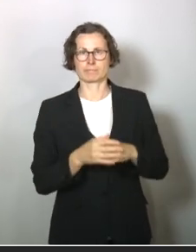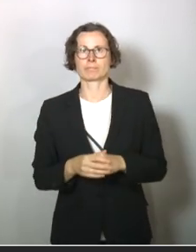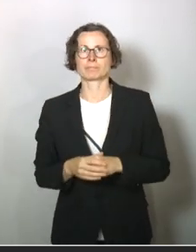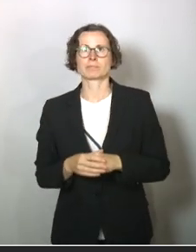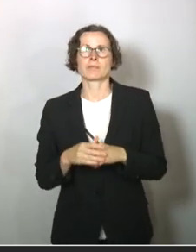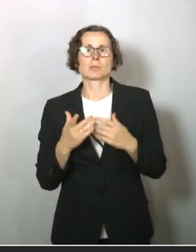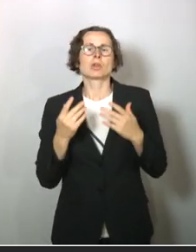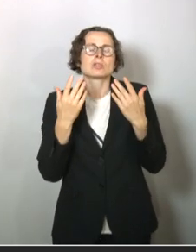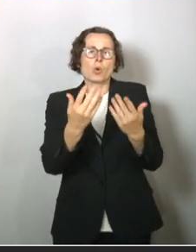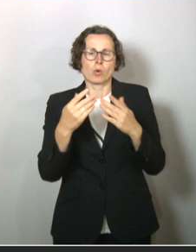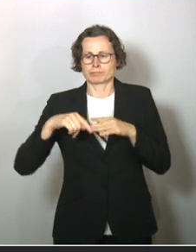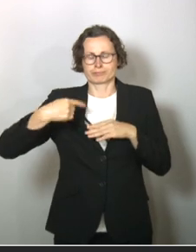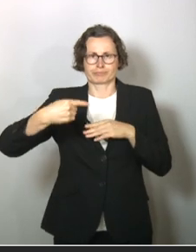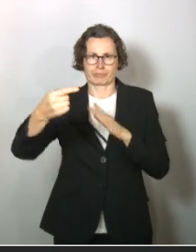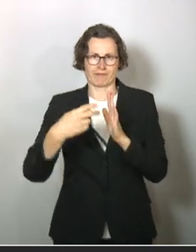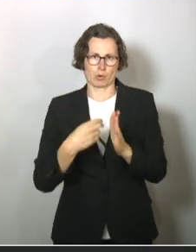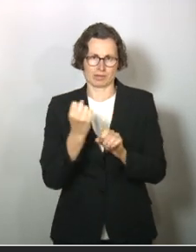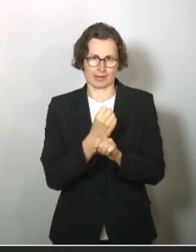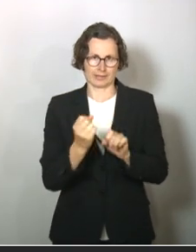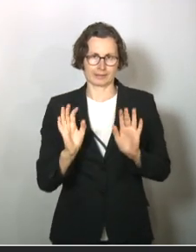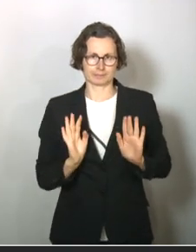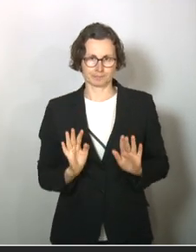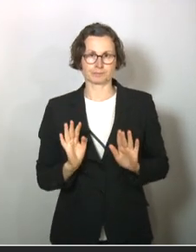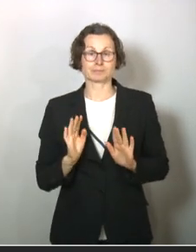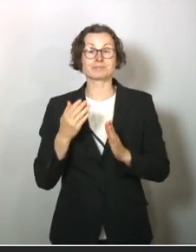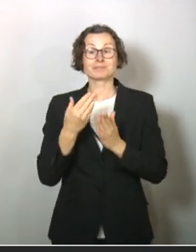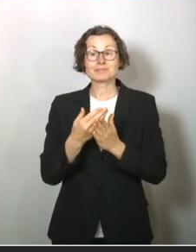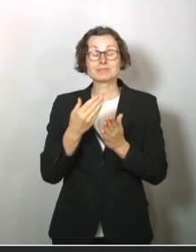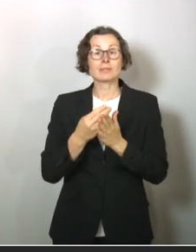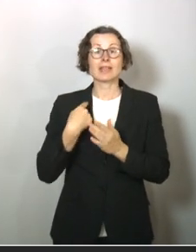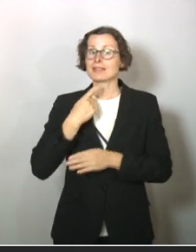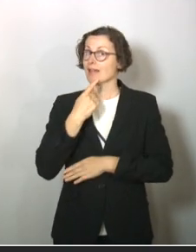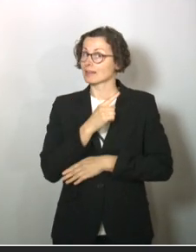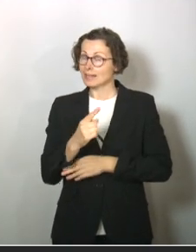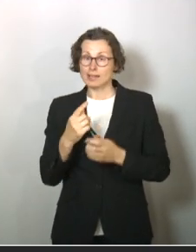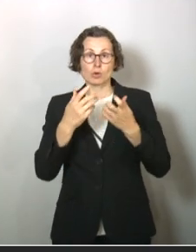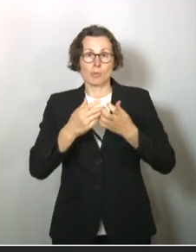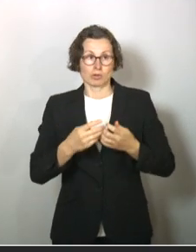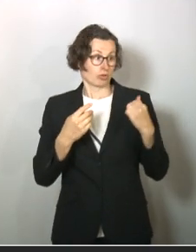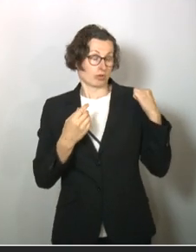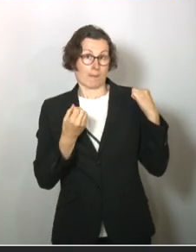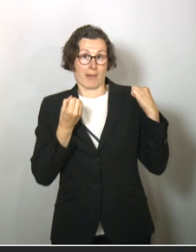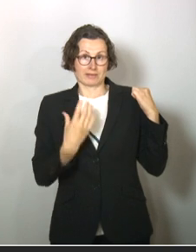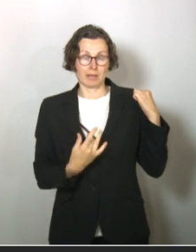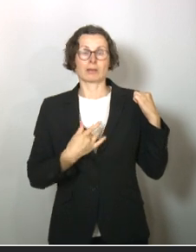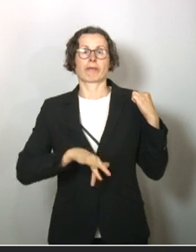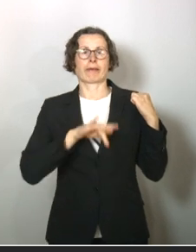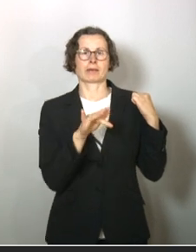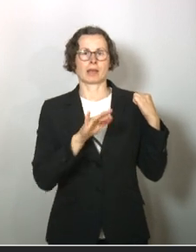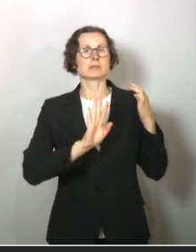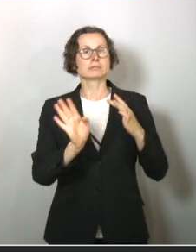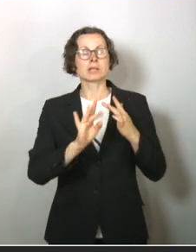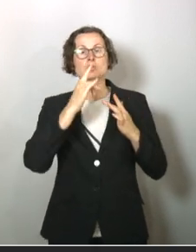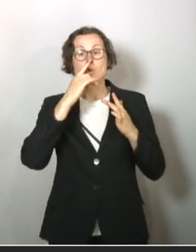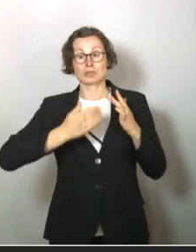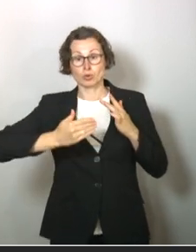Also so kann es nicht gehen. Und daraus schließe ich nicht, dass das, was bislang gelaufen ist, zu kritisieren ist. Man muss da ganz rational auseinanderhalten.